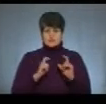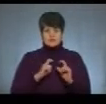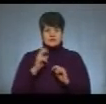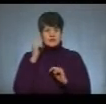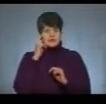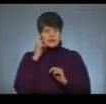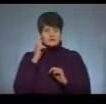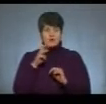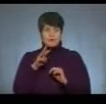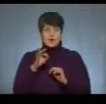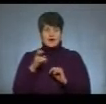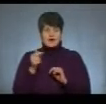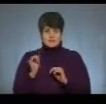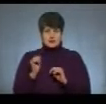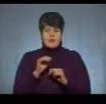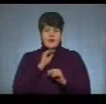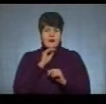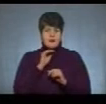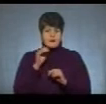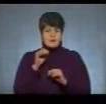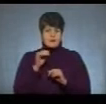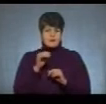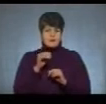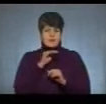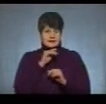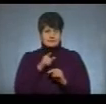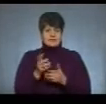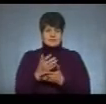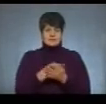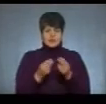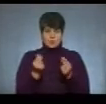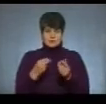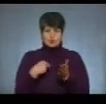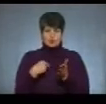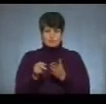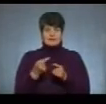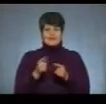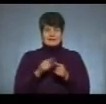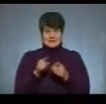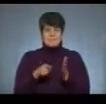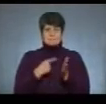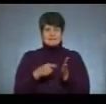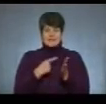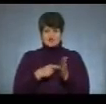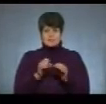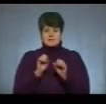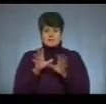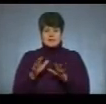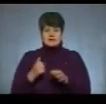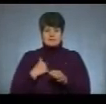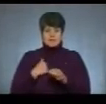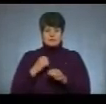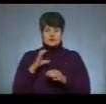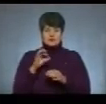-Могилянської академії. Вони зібрали свої кошти, купили цей планшет, передали в армію СОС,